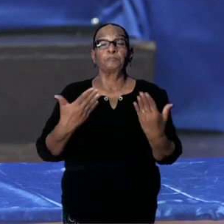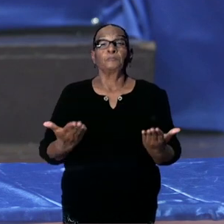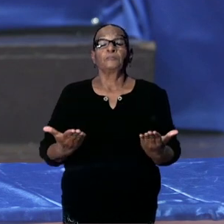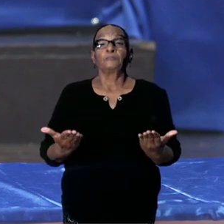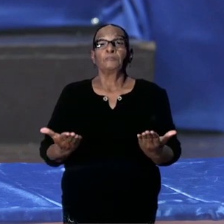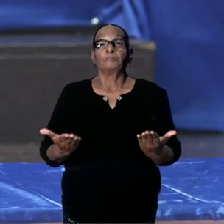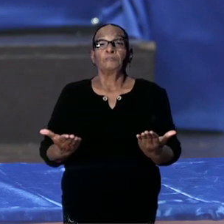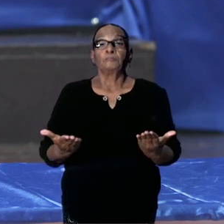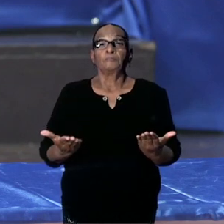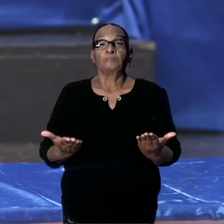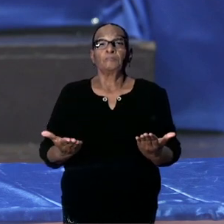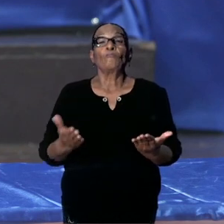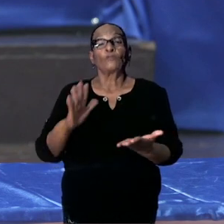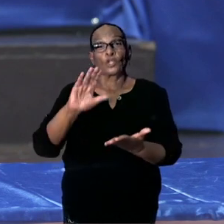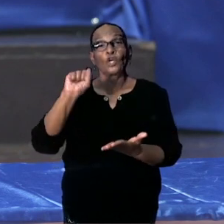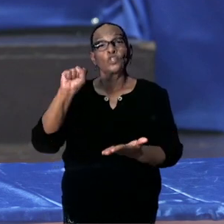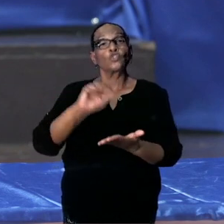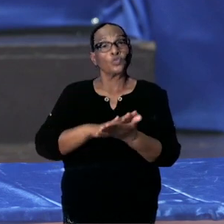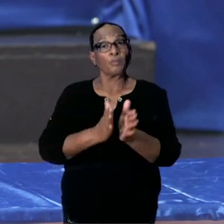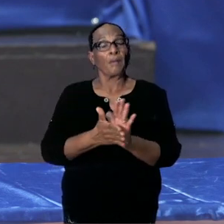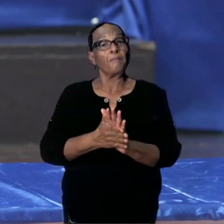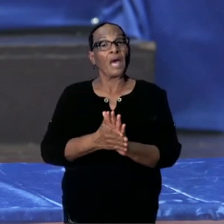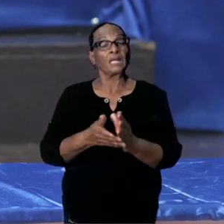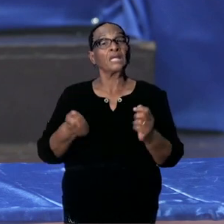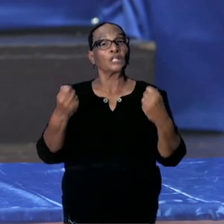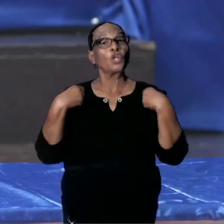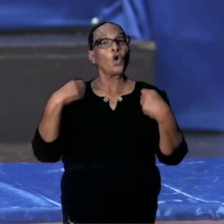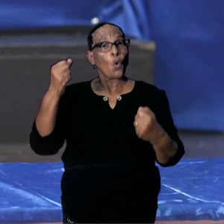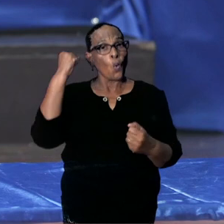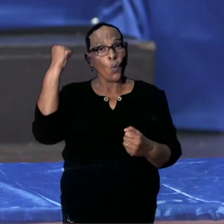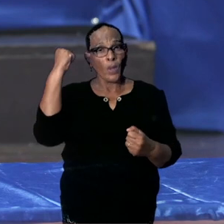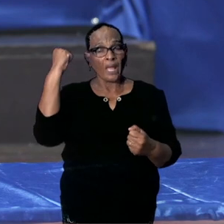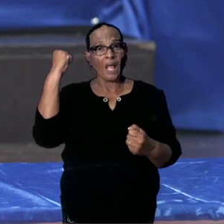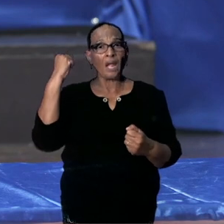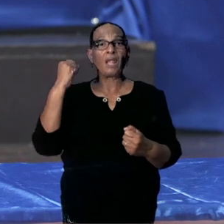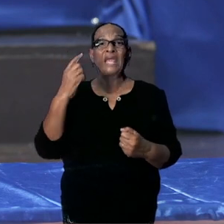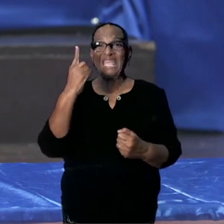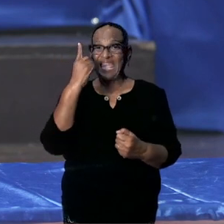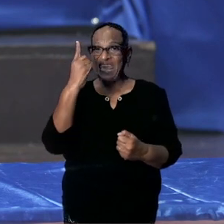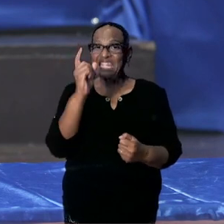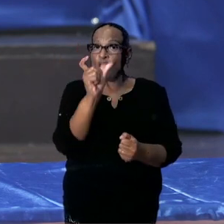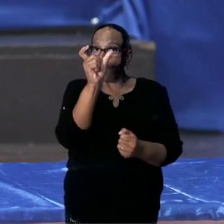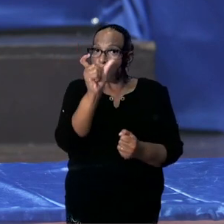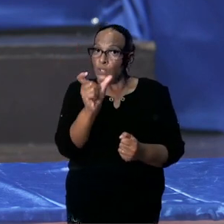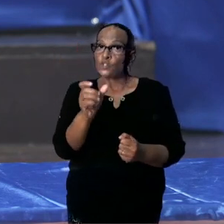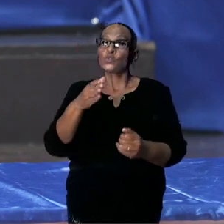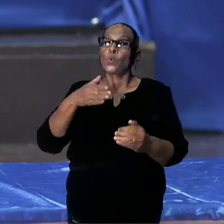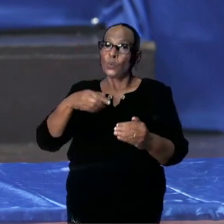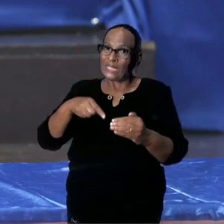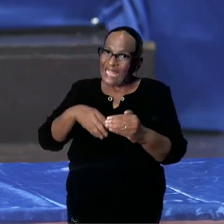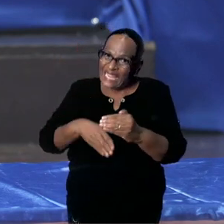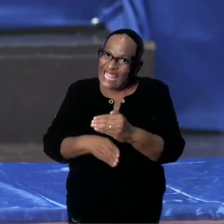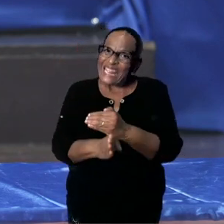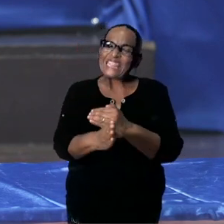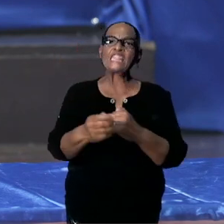mogelijk door supermarkteigenaren per gezin slechts één persoon wordt toegelaten.